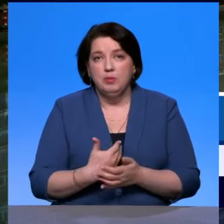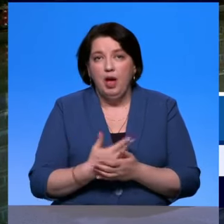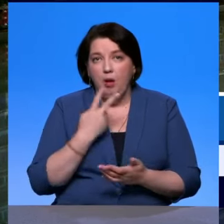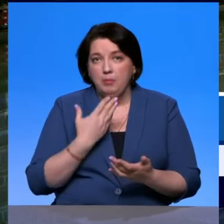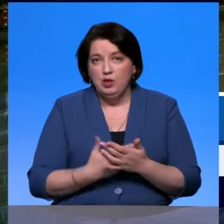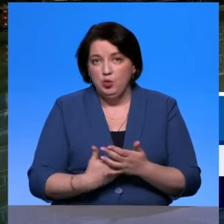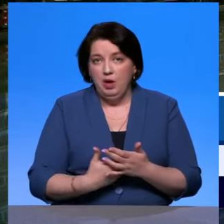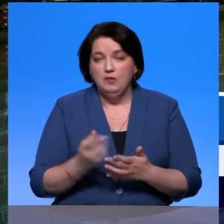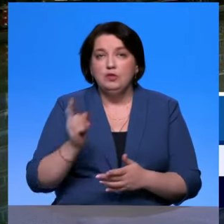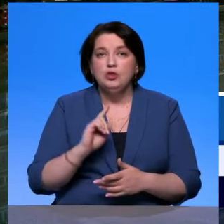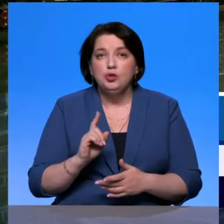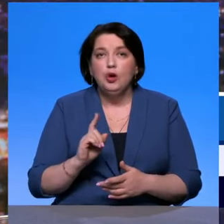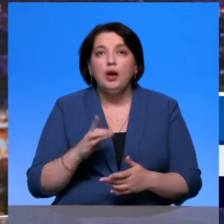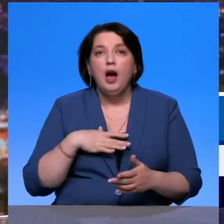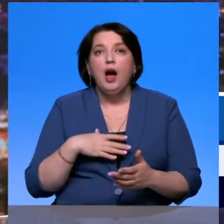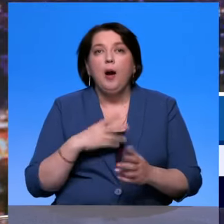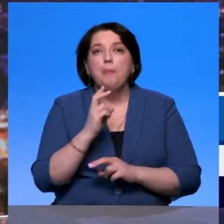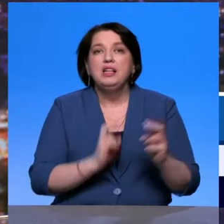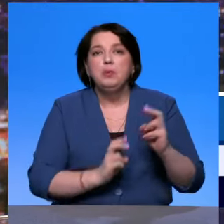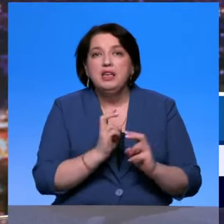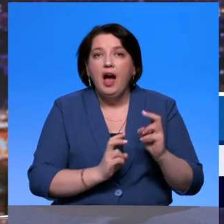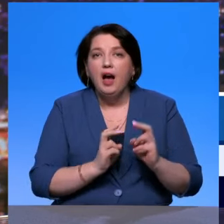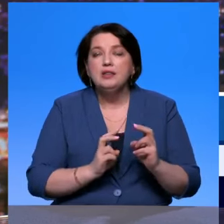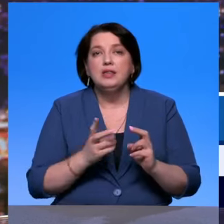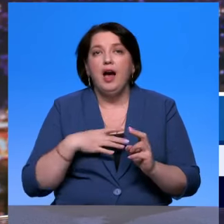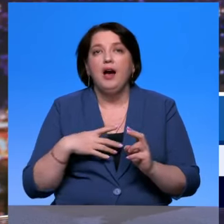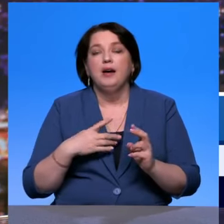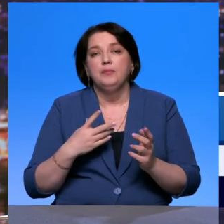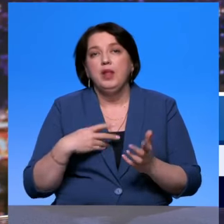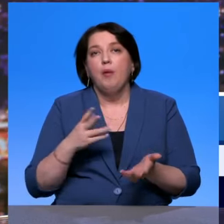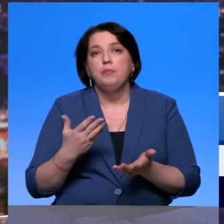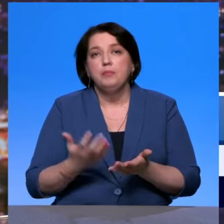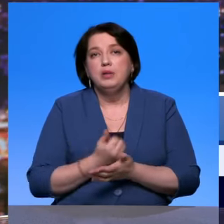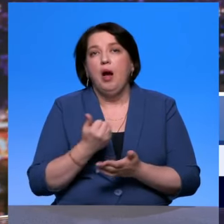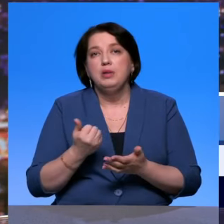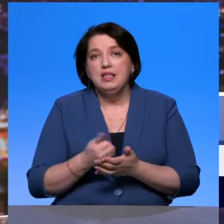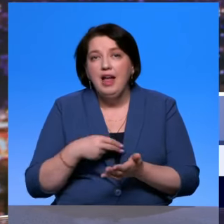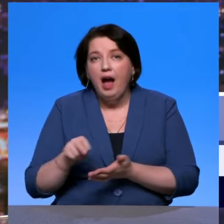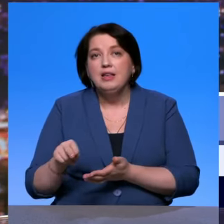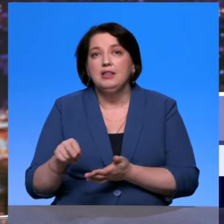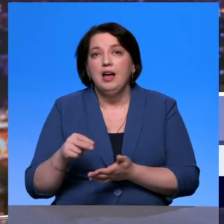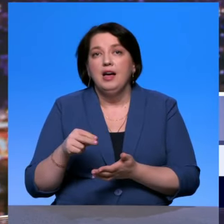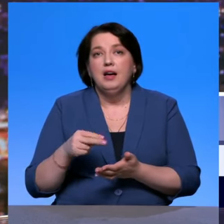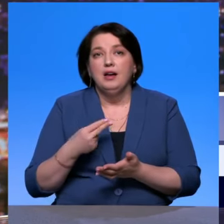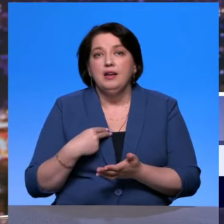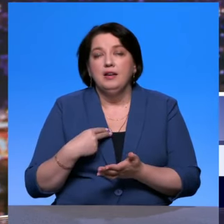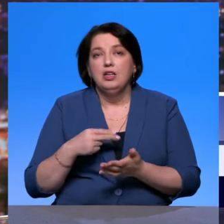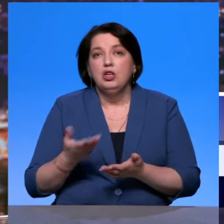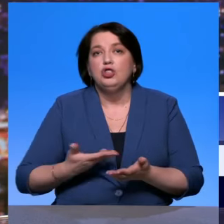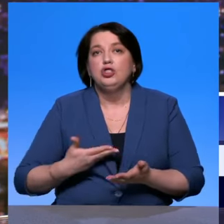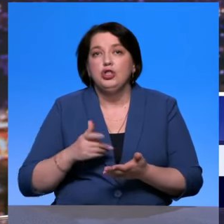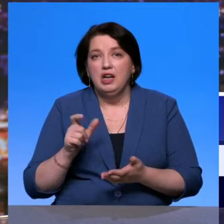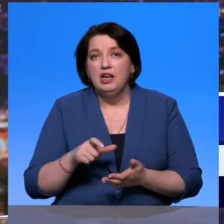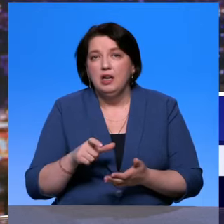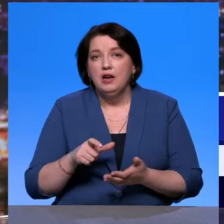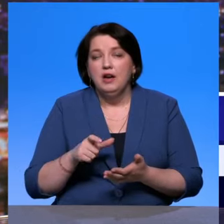предприятие или организация приобретает за свой счет жилье, а по мере того, как сотрудник